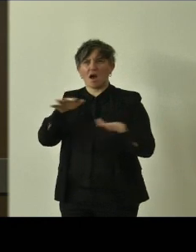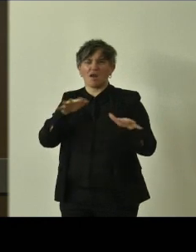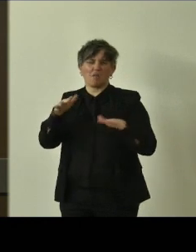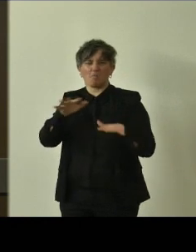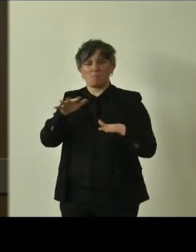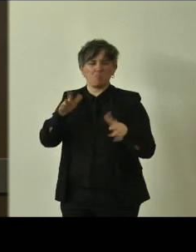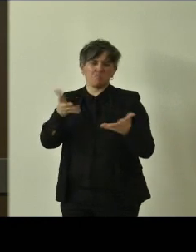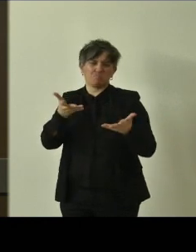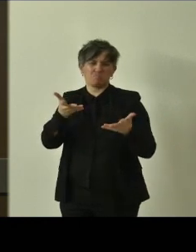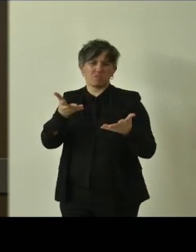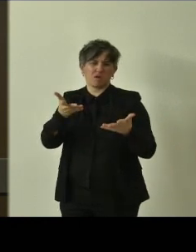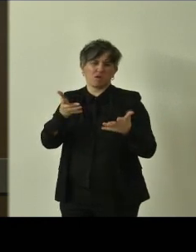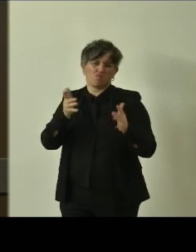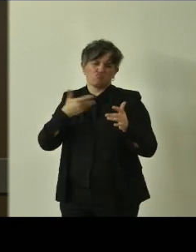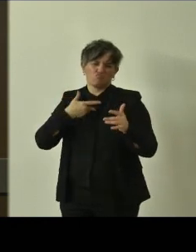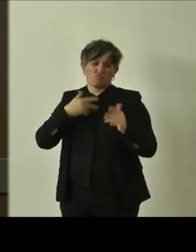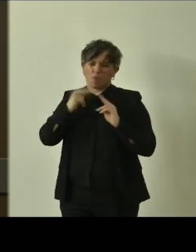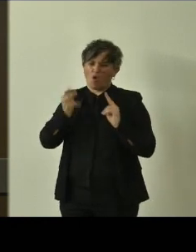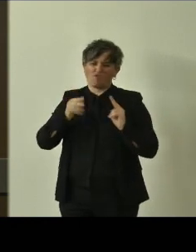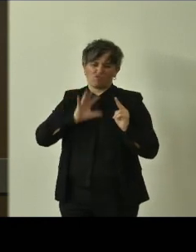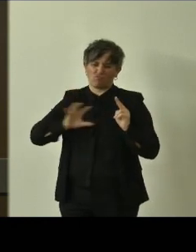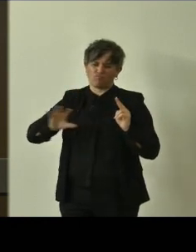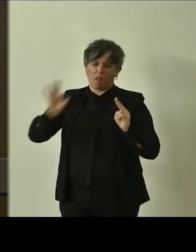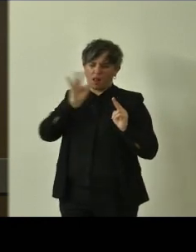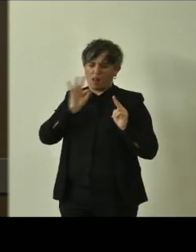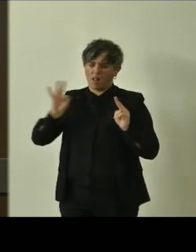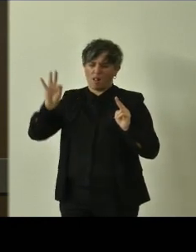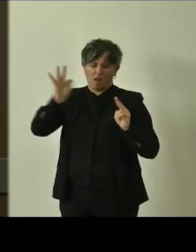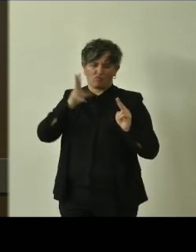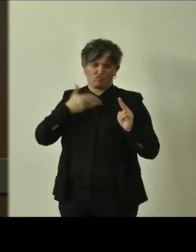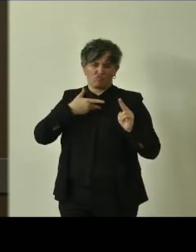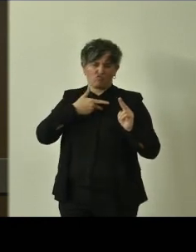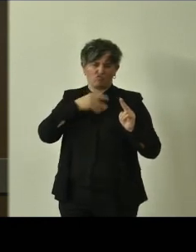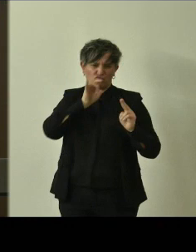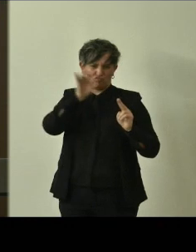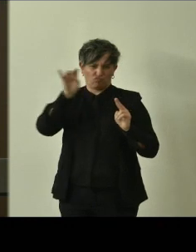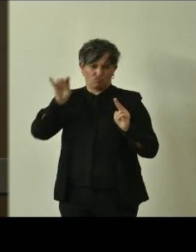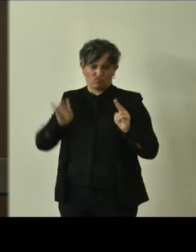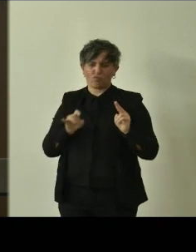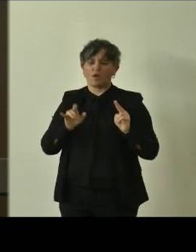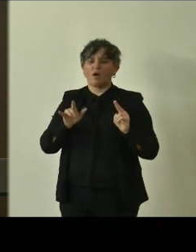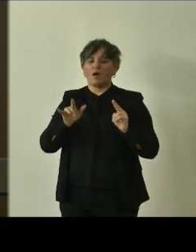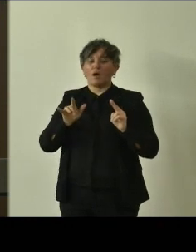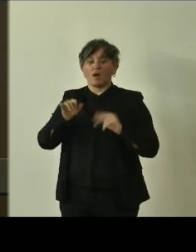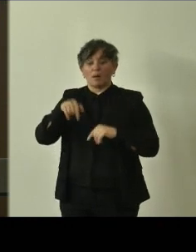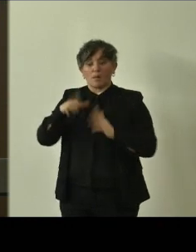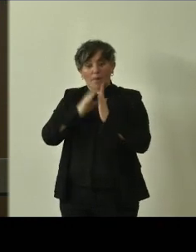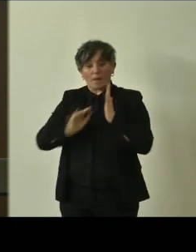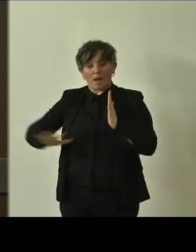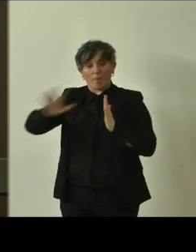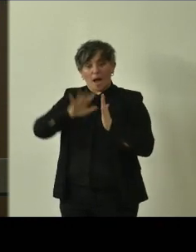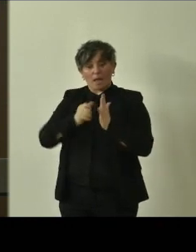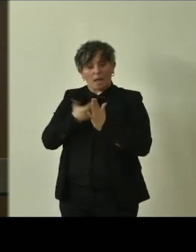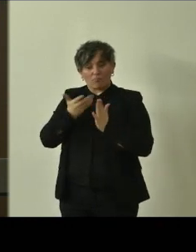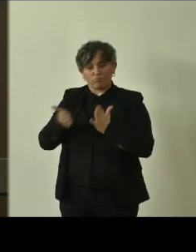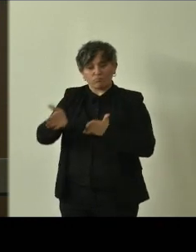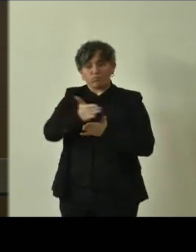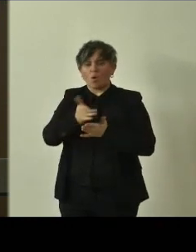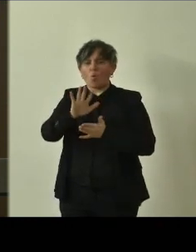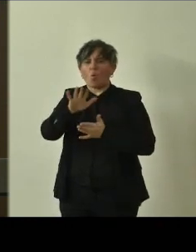in tutte le realtà provinciali sono presenti. Il censimento dell'Emilia Romagna è stato già da subito completo,